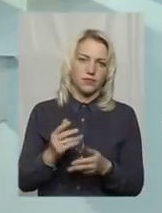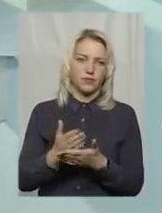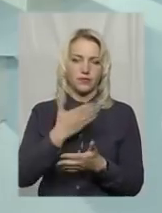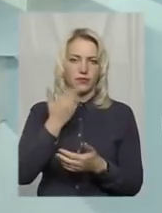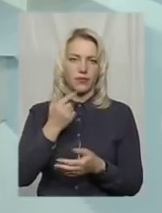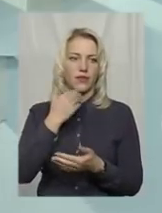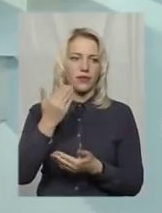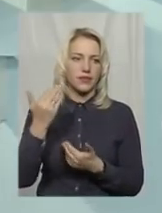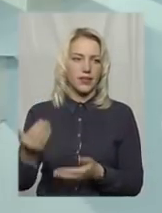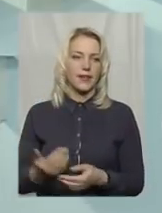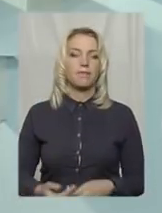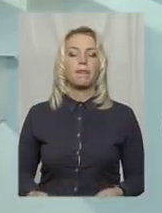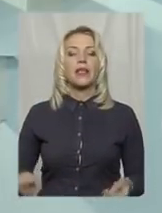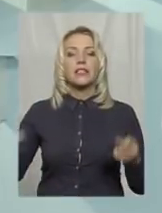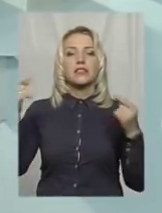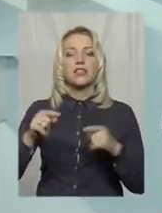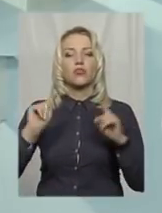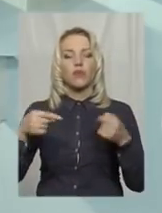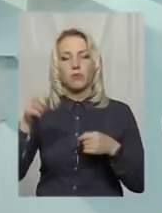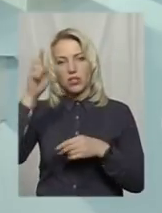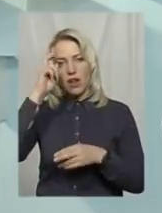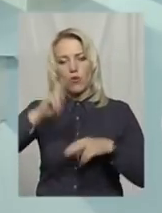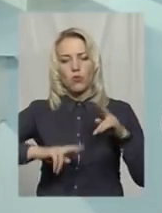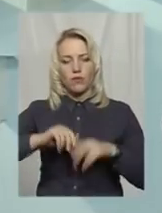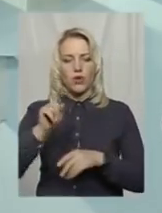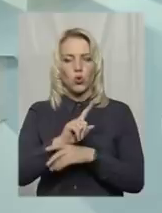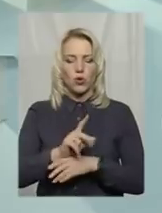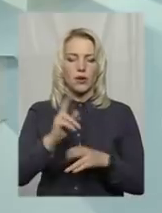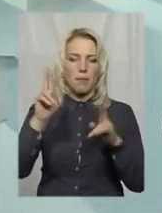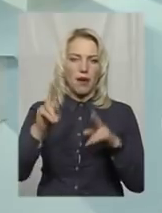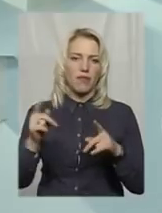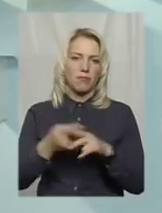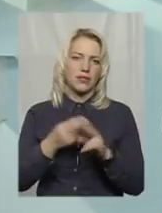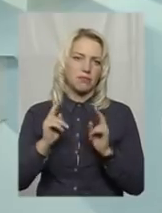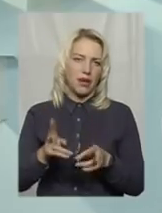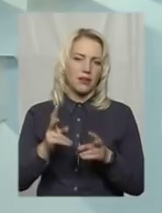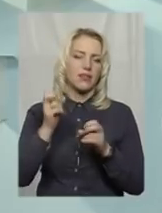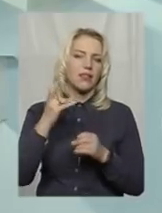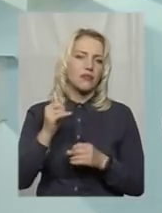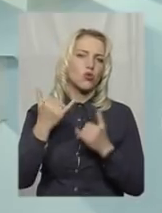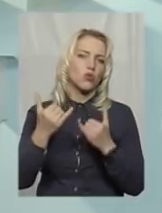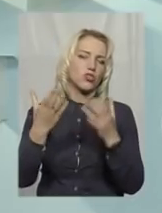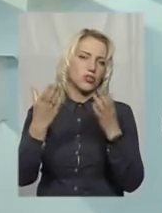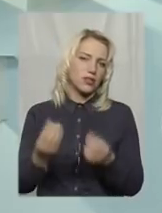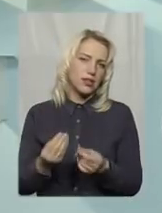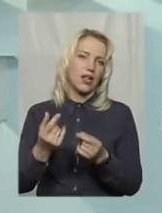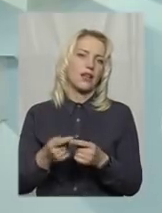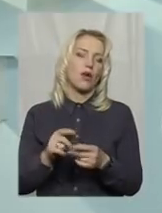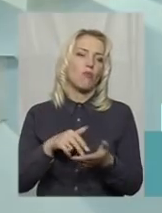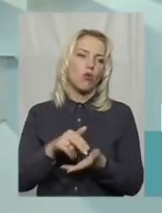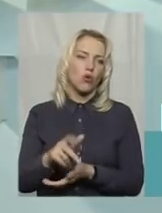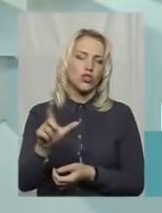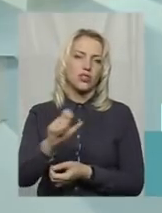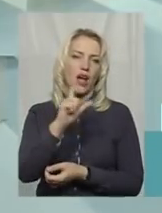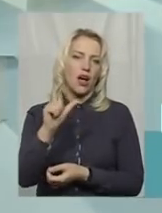Згідно вимог державних будівельних норм і правил безпеки, на сьогоднішній день проходження